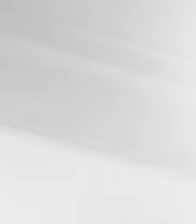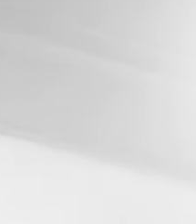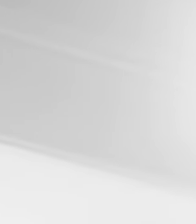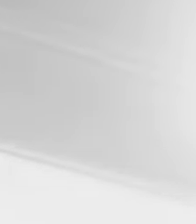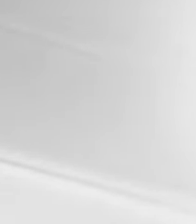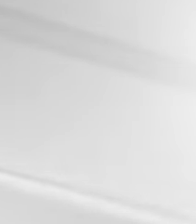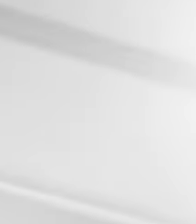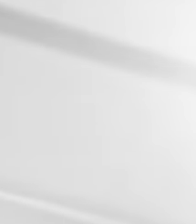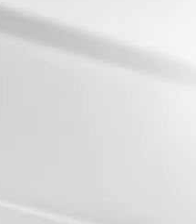Tādēļ iedzīvotājiem.